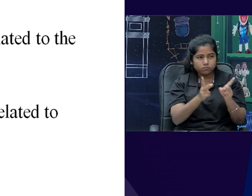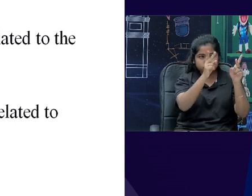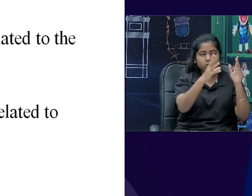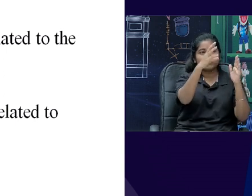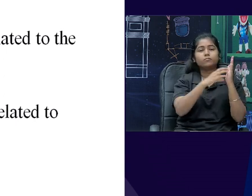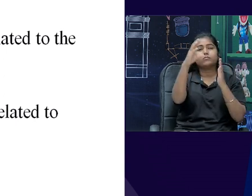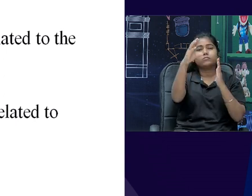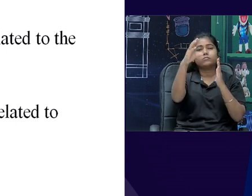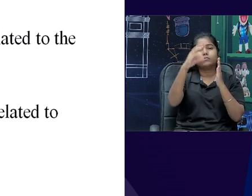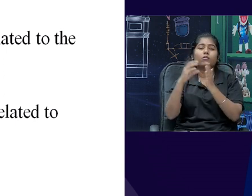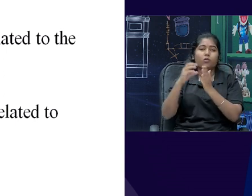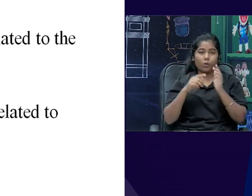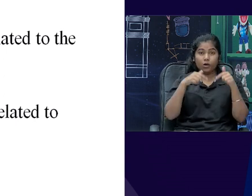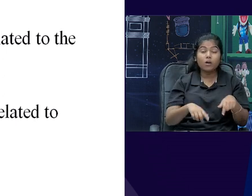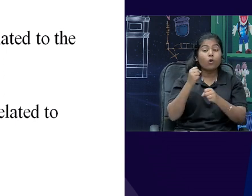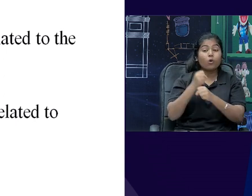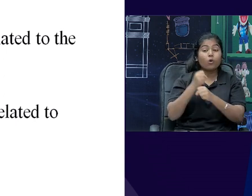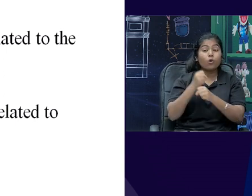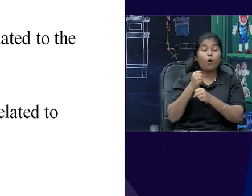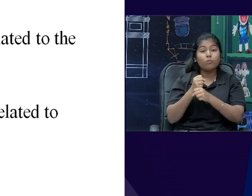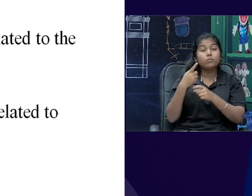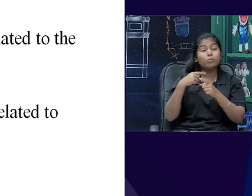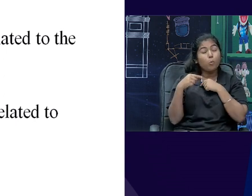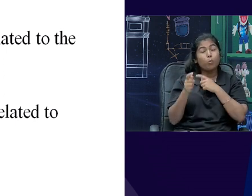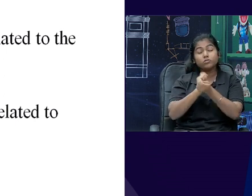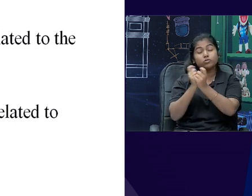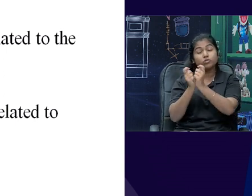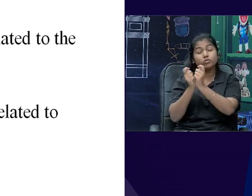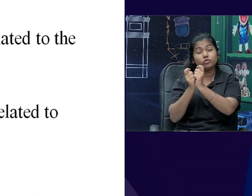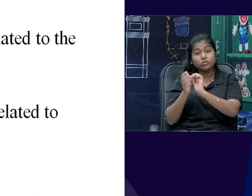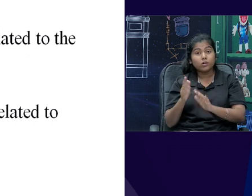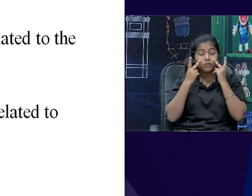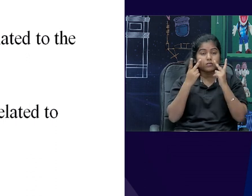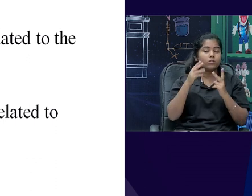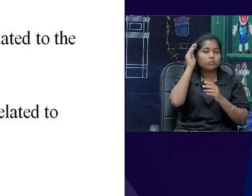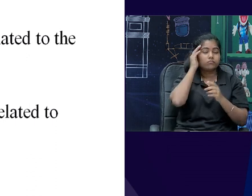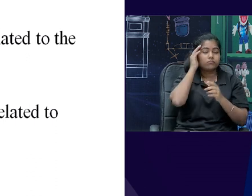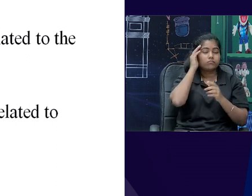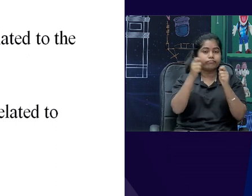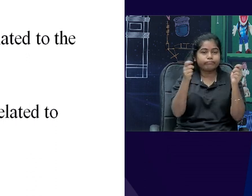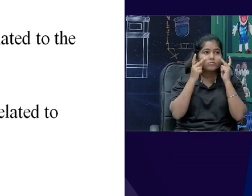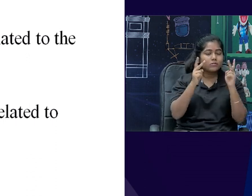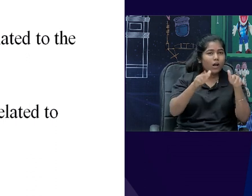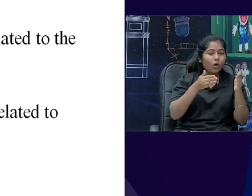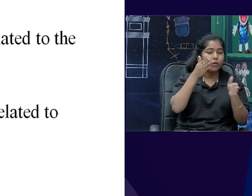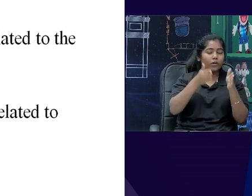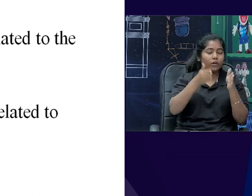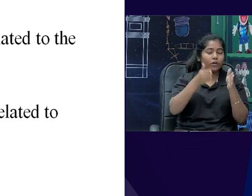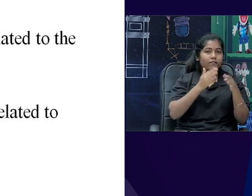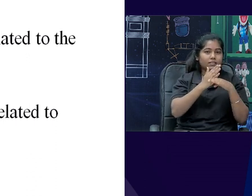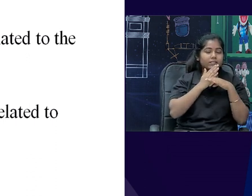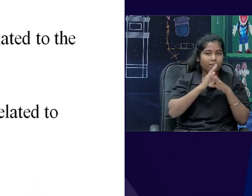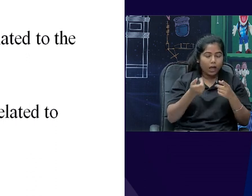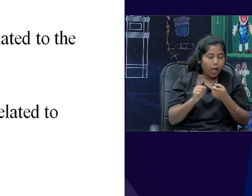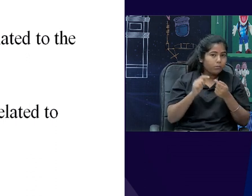इतने changes हो रहे हैं public sector में कि रोज की newspaper में आप देखेंगे कि कैसे railway की safety अगर